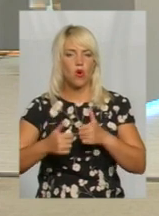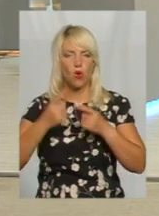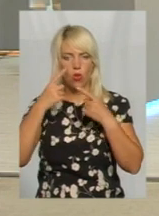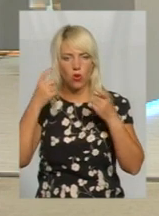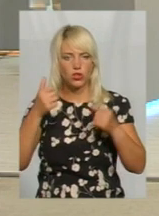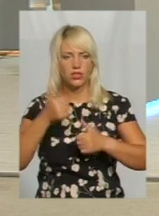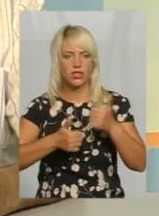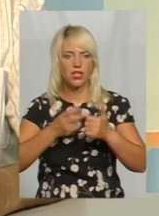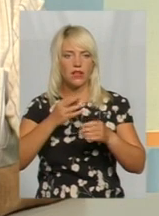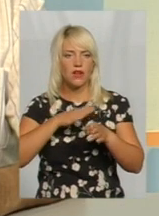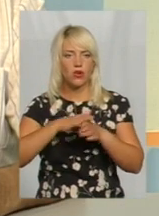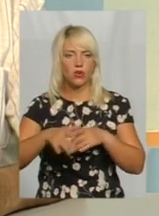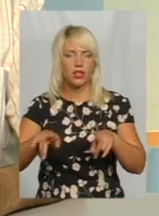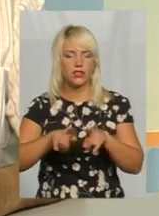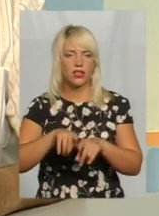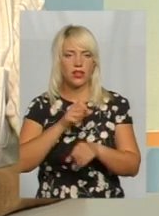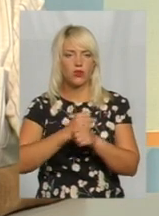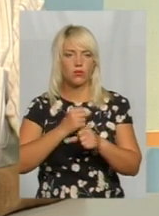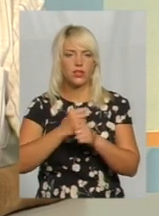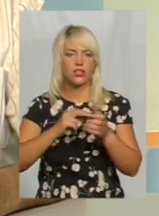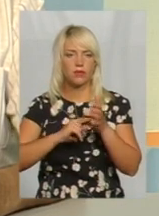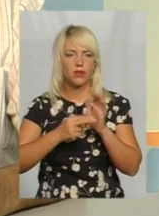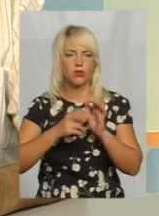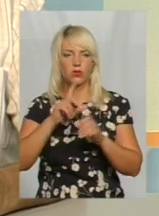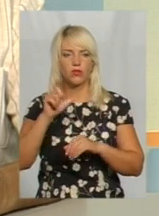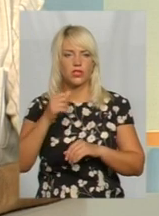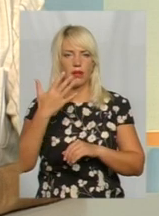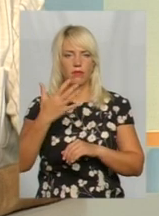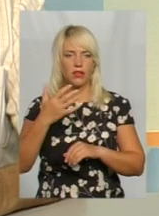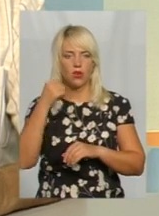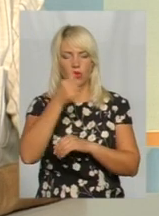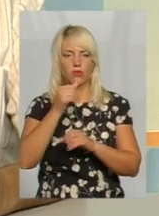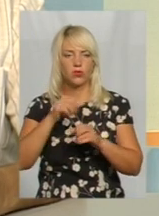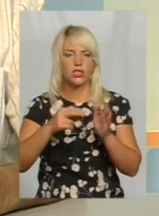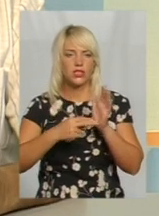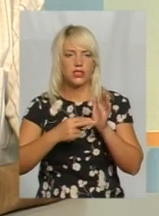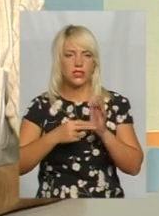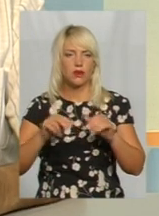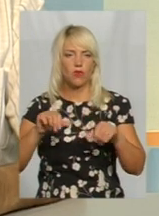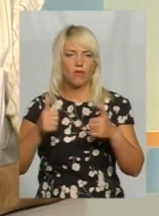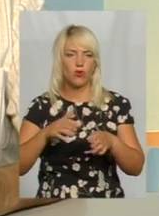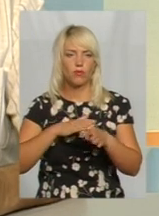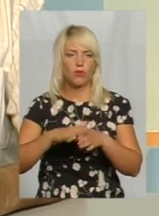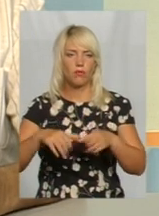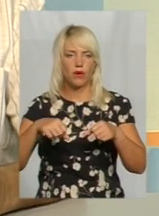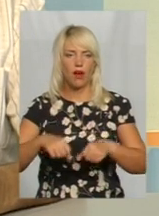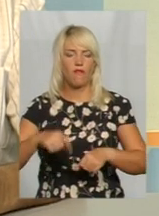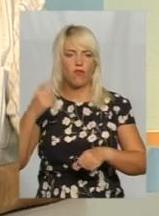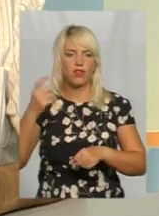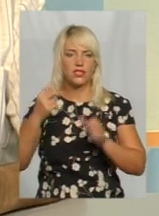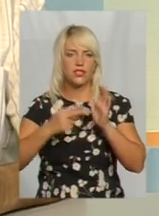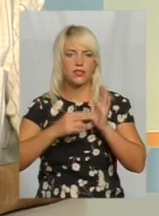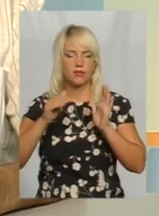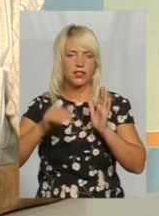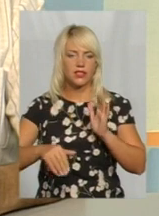виконання таких робіт, і плануємо за років 5, можливо 7, оформити повністю право власності. Це 7 тисяч